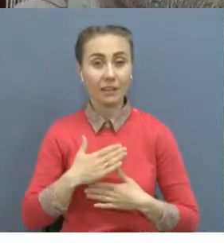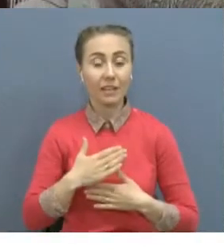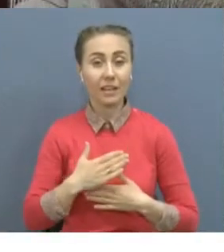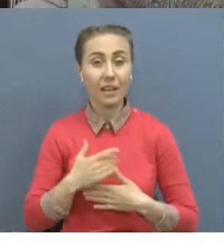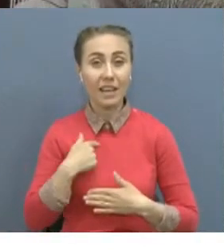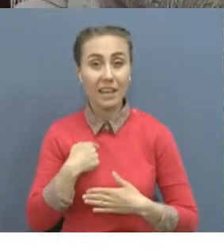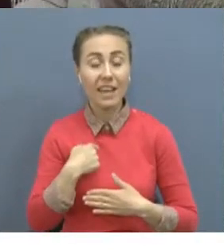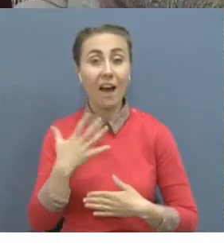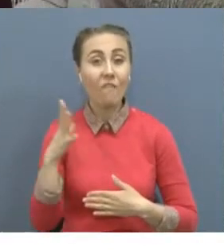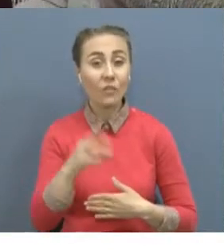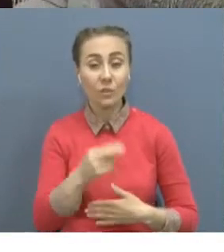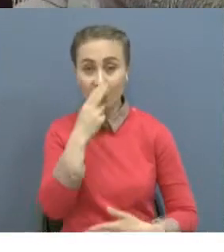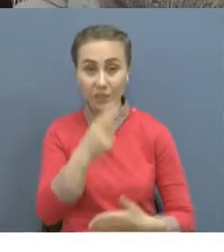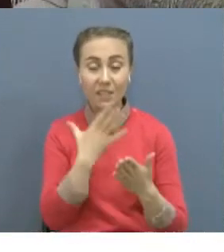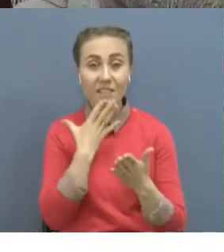шығыңыз дейдім.